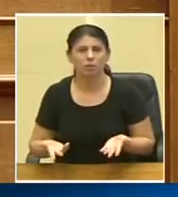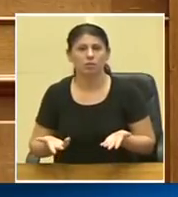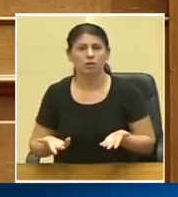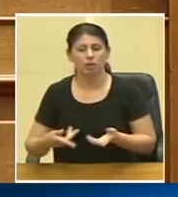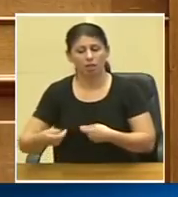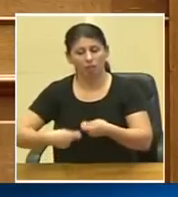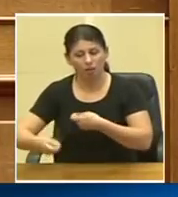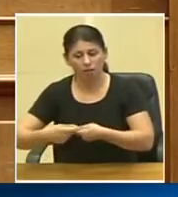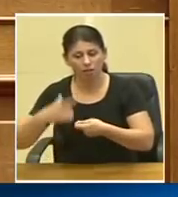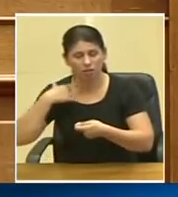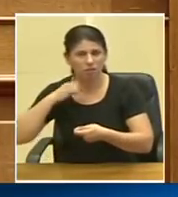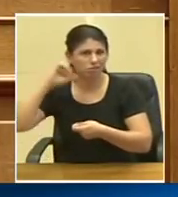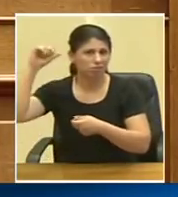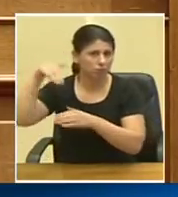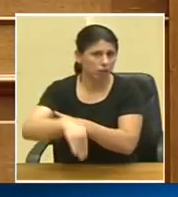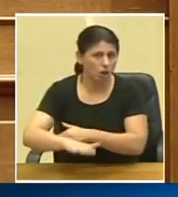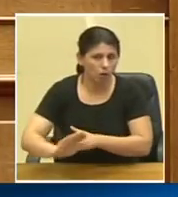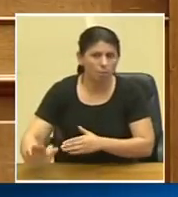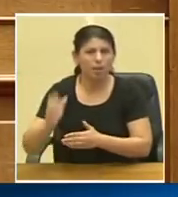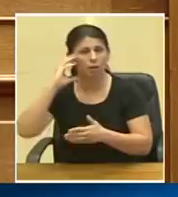χρεοκοπίας και ενός μνημονίου.